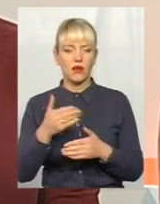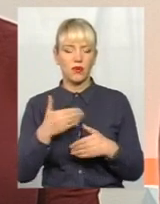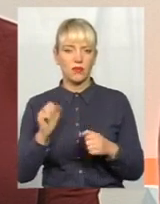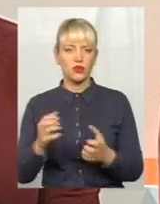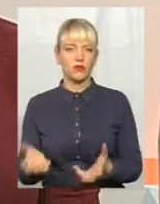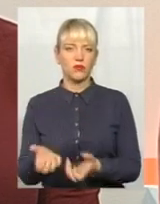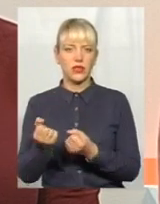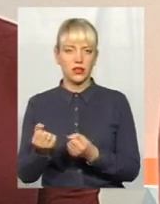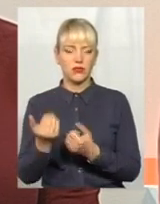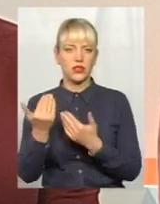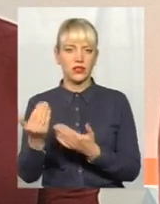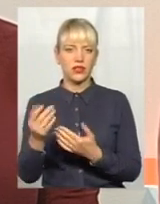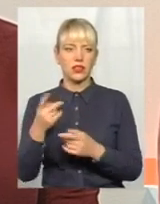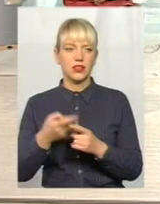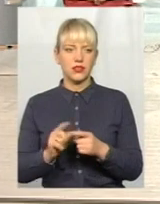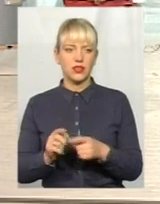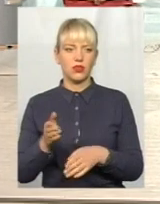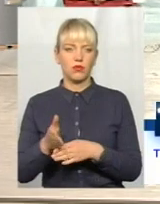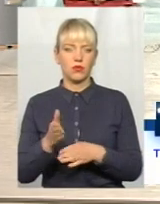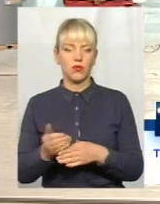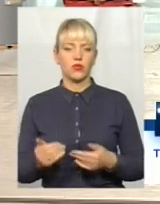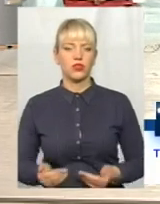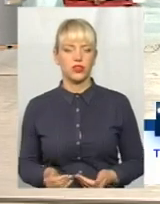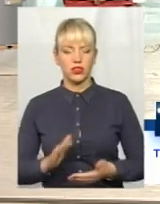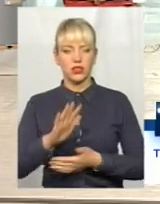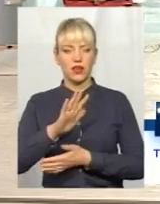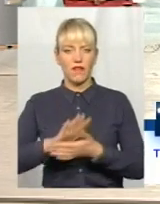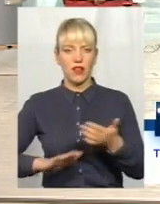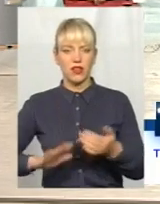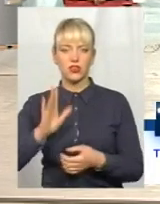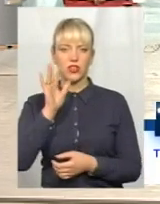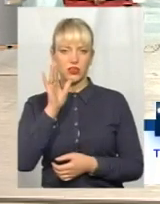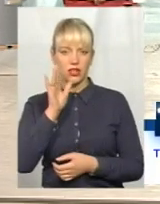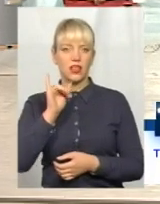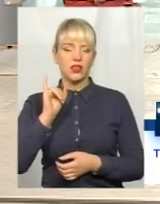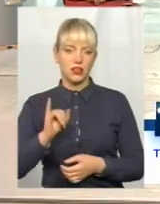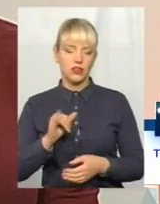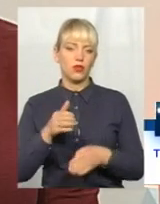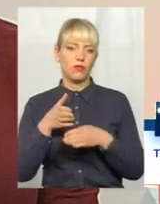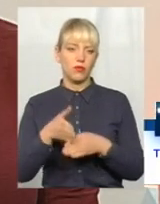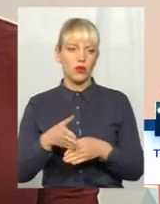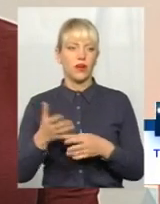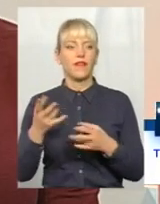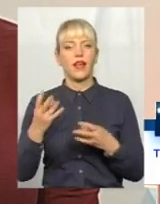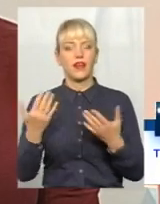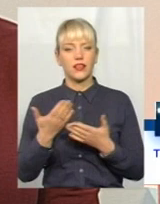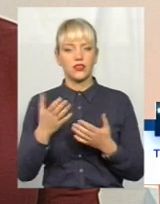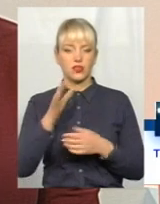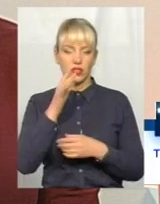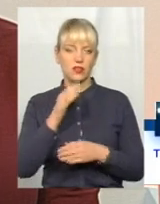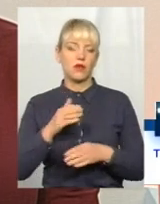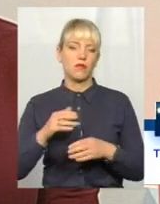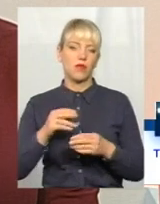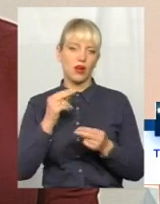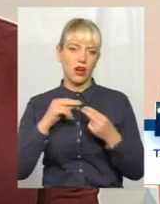підтримати, і вони можуть з цією допомогою жити тривавий час. І допомога на якийсь час покращить їхнє